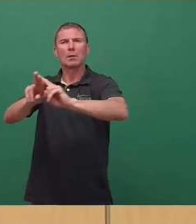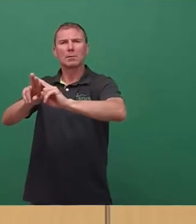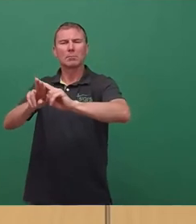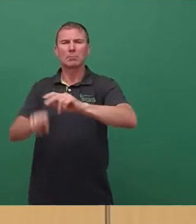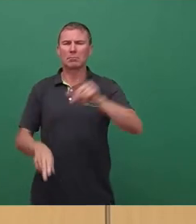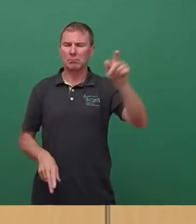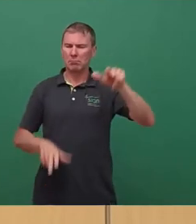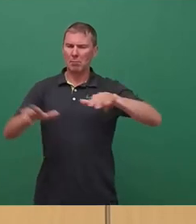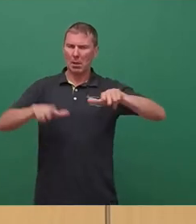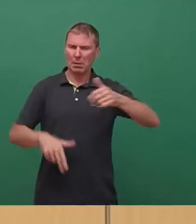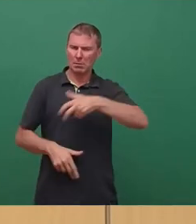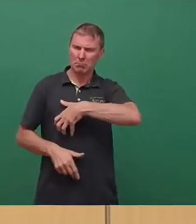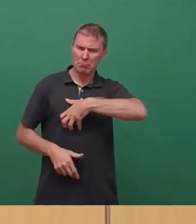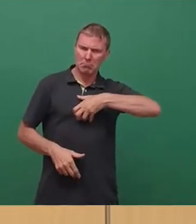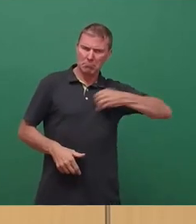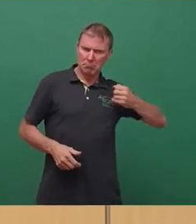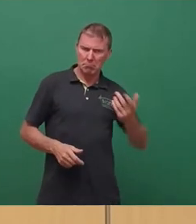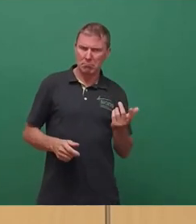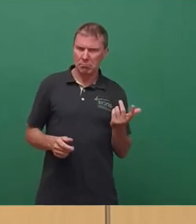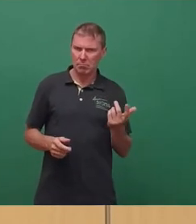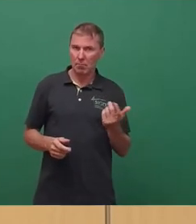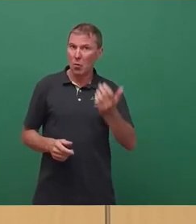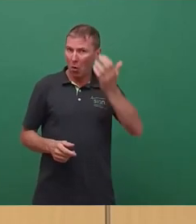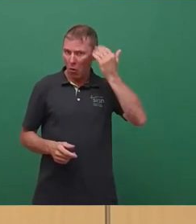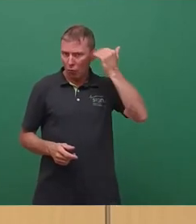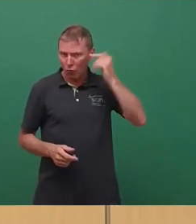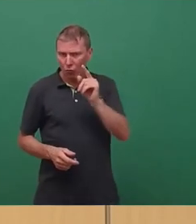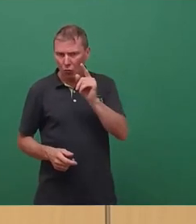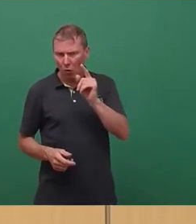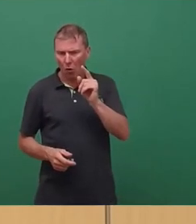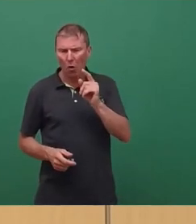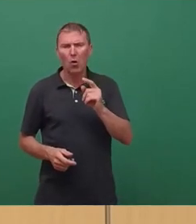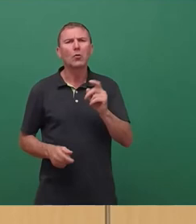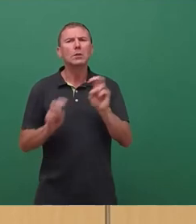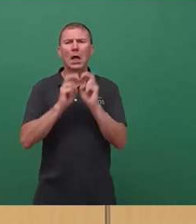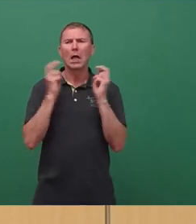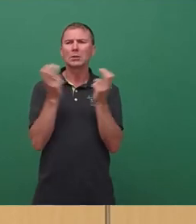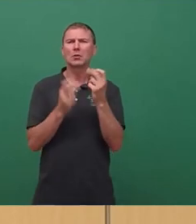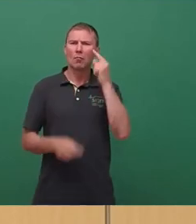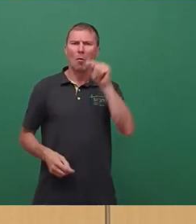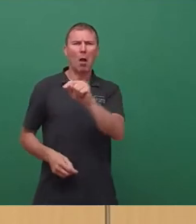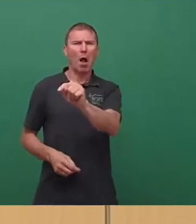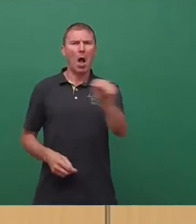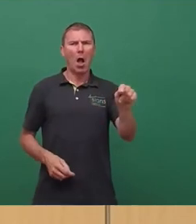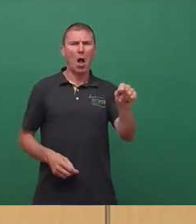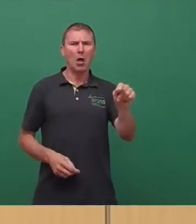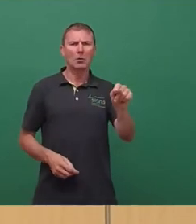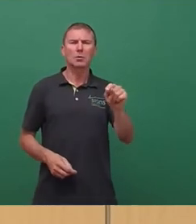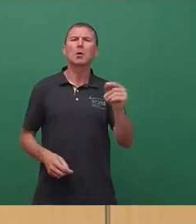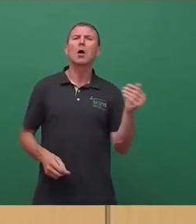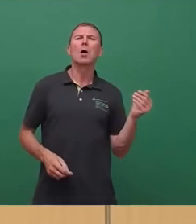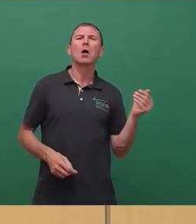allerdings gar nicht erfreut. Früher hatte er der Sitzung des Rates einen Besuch auf dem